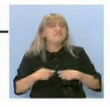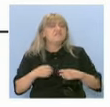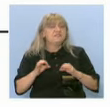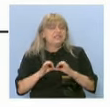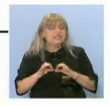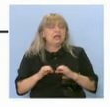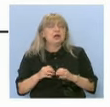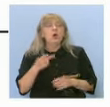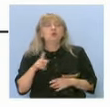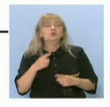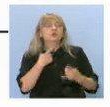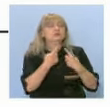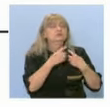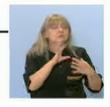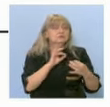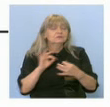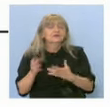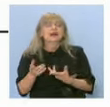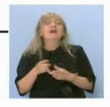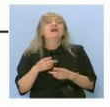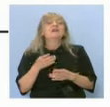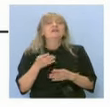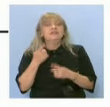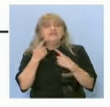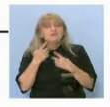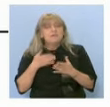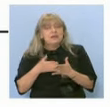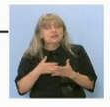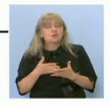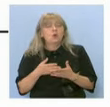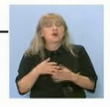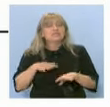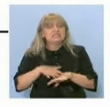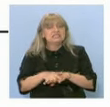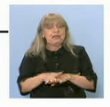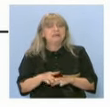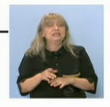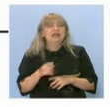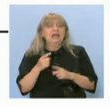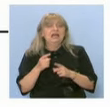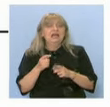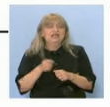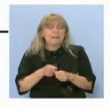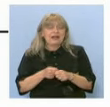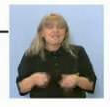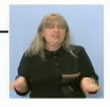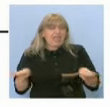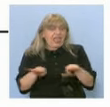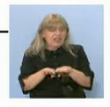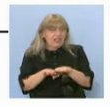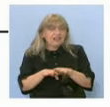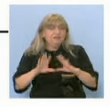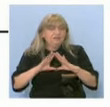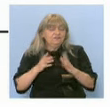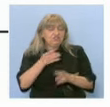друг пък ще е по-добър в комуникацията. И вместо да се опитва системата да ни оеднакви, да ни направи